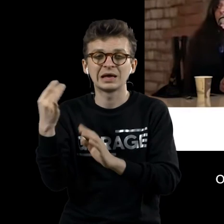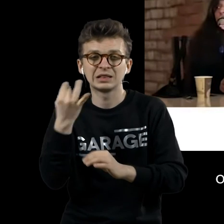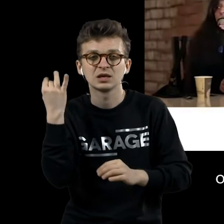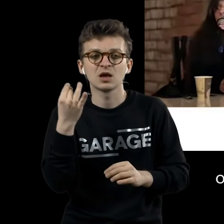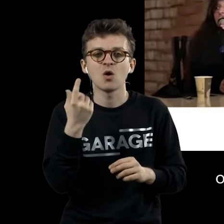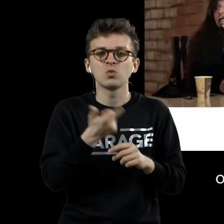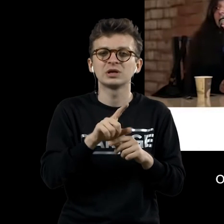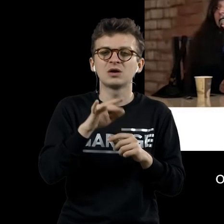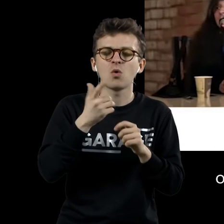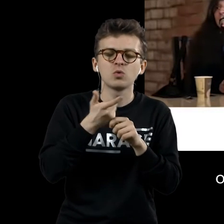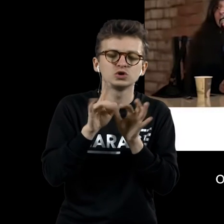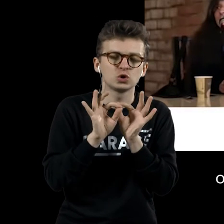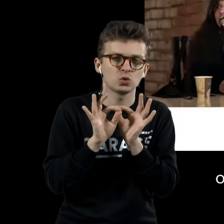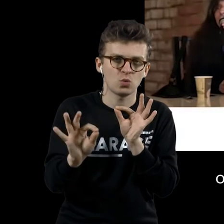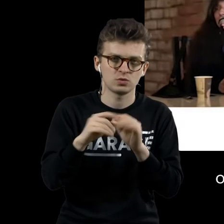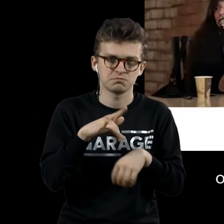инфратонкого.